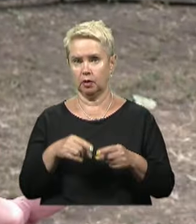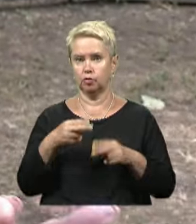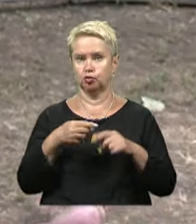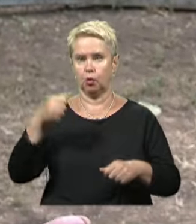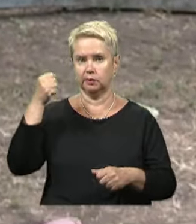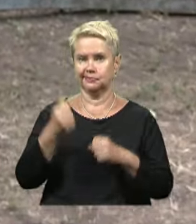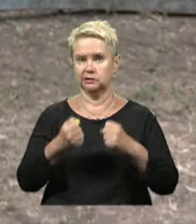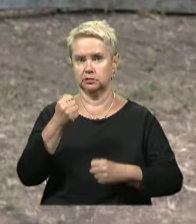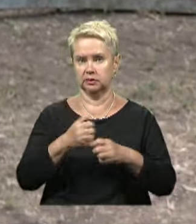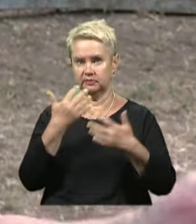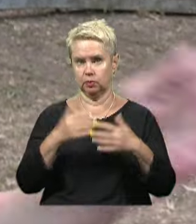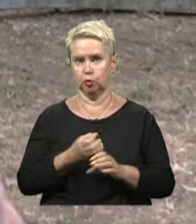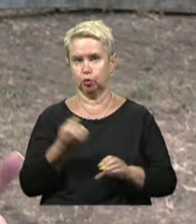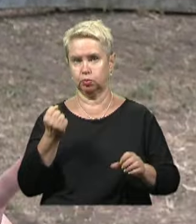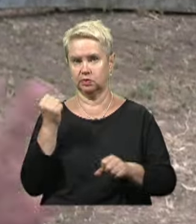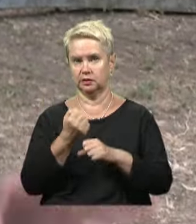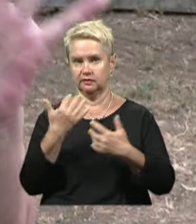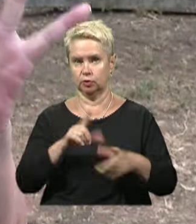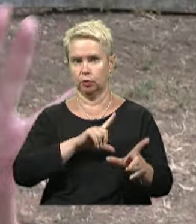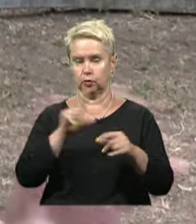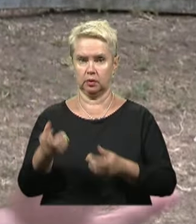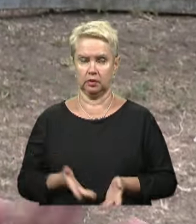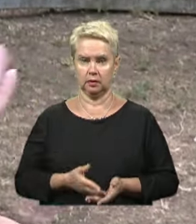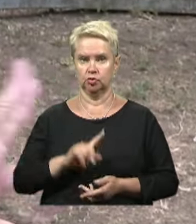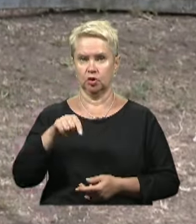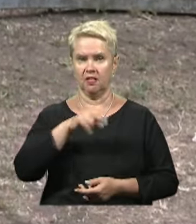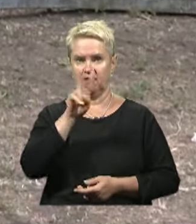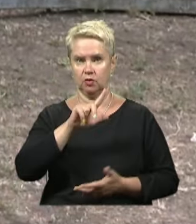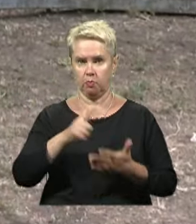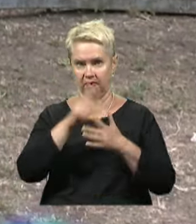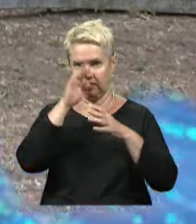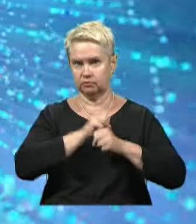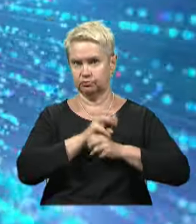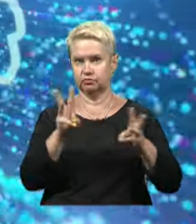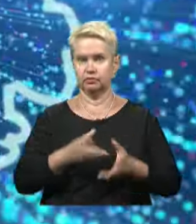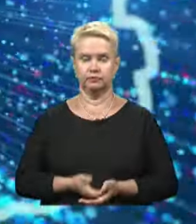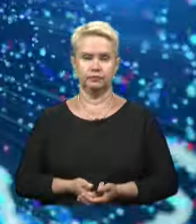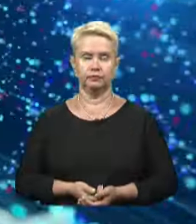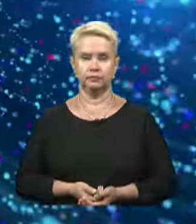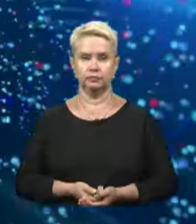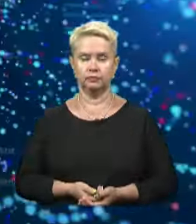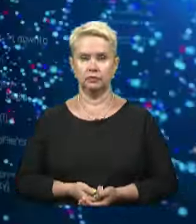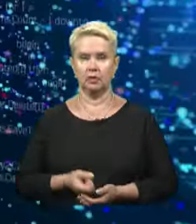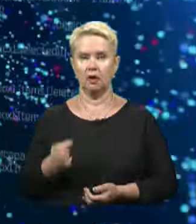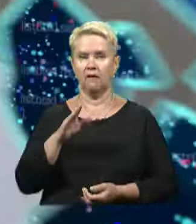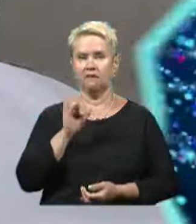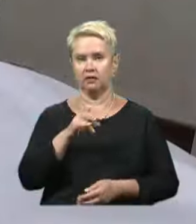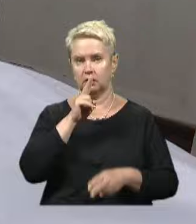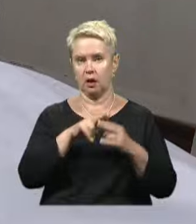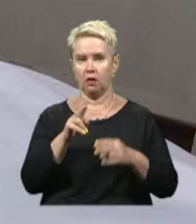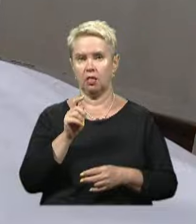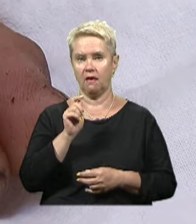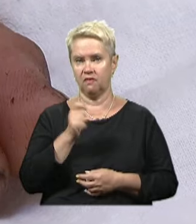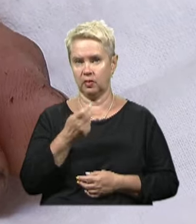набили в трубу, поїхали. Через два часи п'ять вода тече. Він втратив на війні